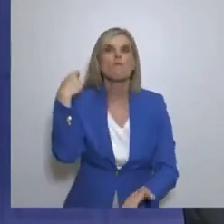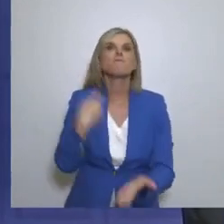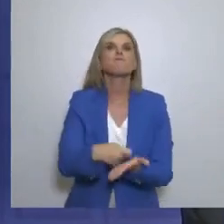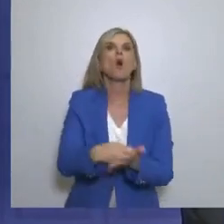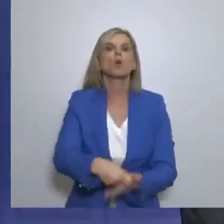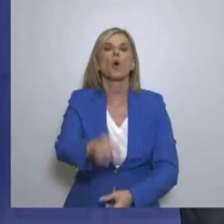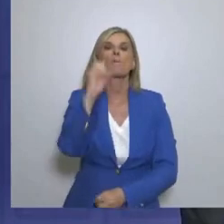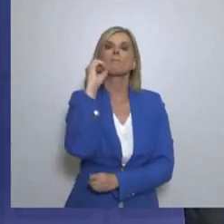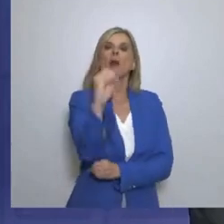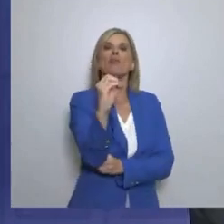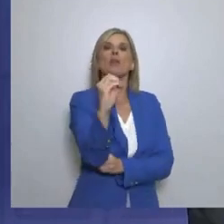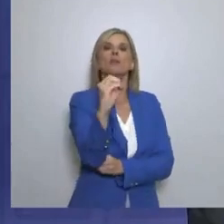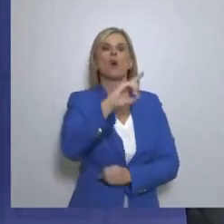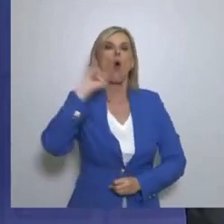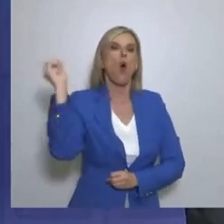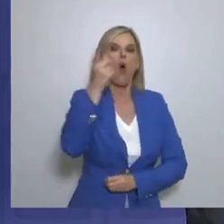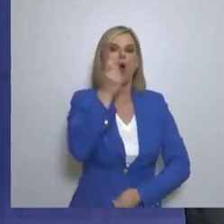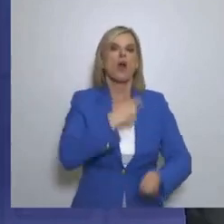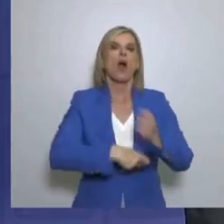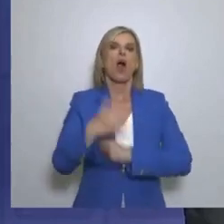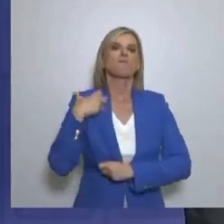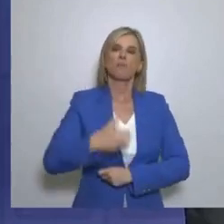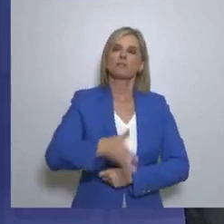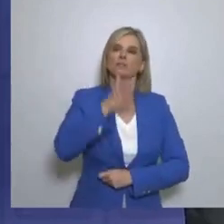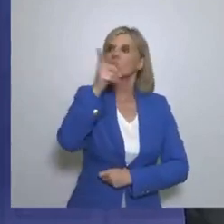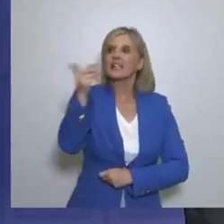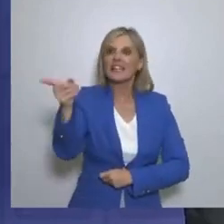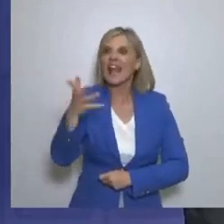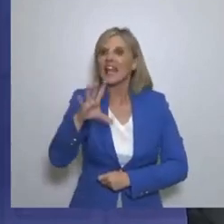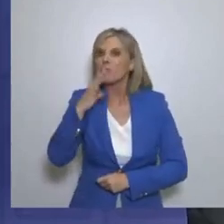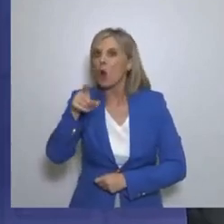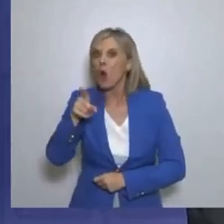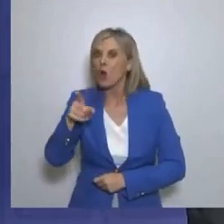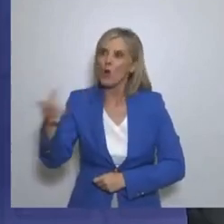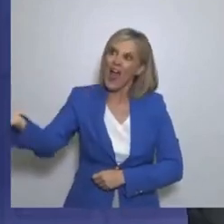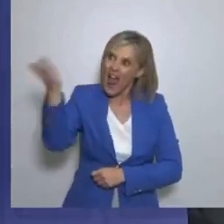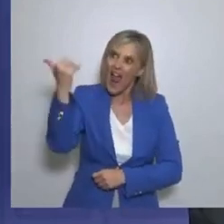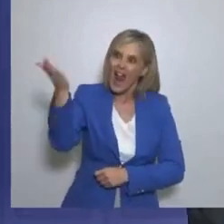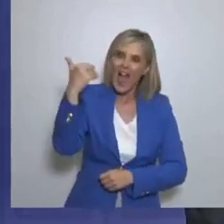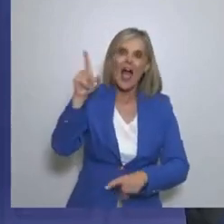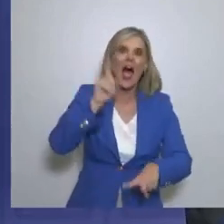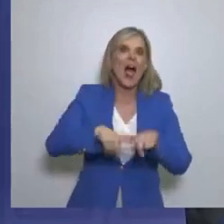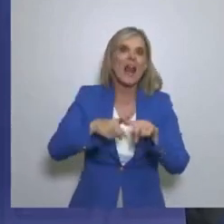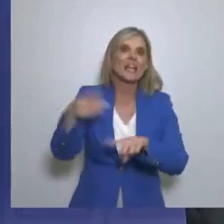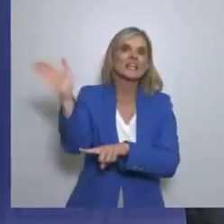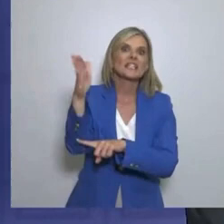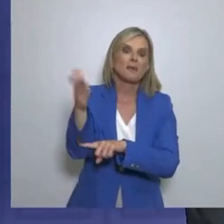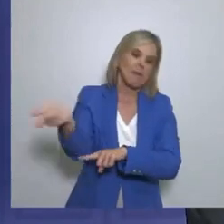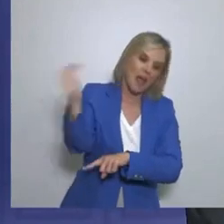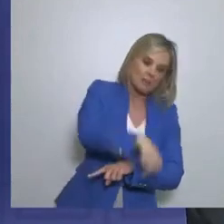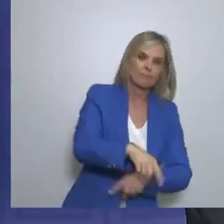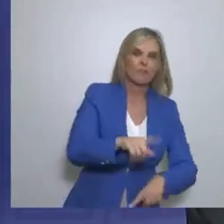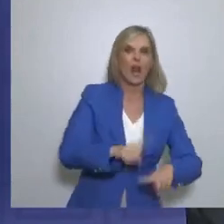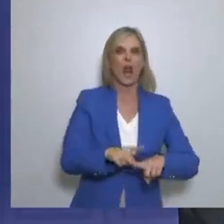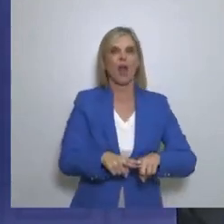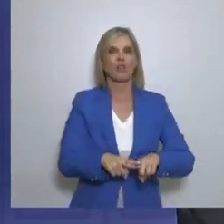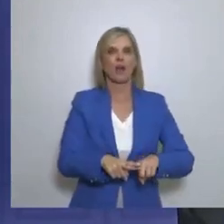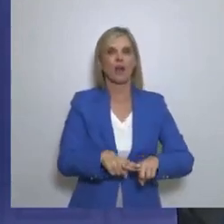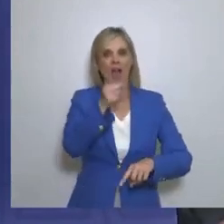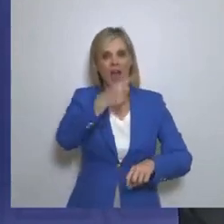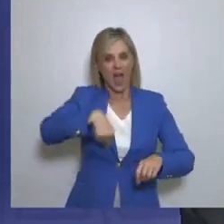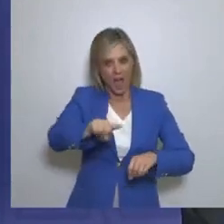υπορικές ατσιριότητες Όλων των εφοπλιστών Και όλων των πλοίων Για να φέρουν την ελληνική σημαία Και στα πλοία τους Αυτό με μοναδική